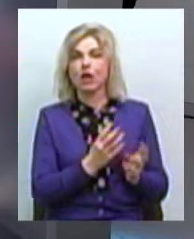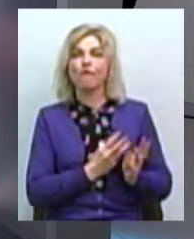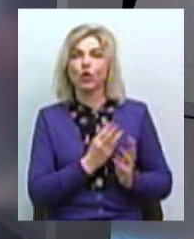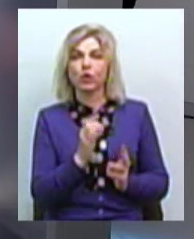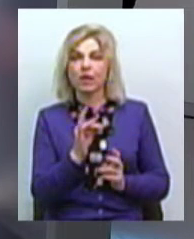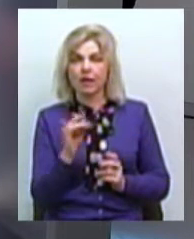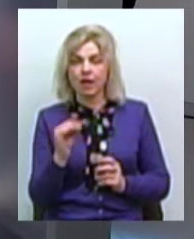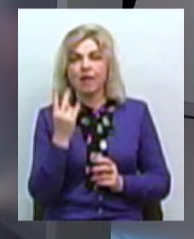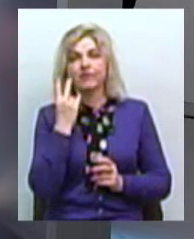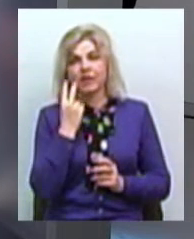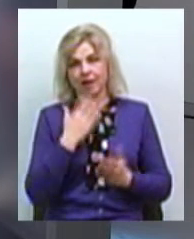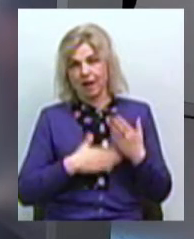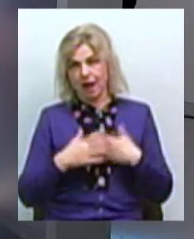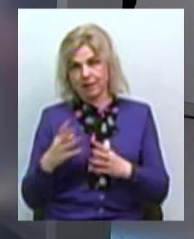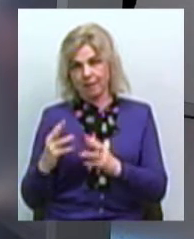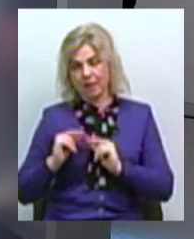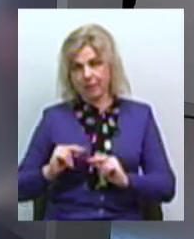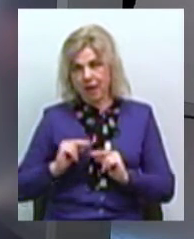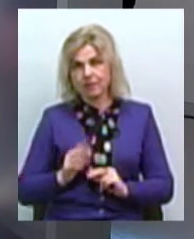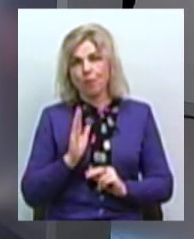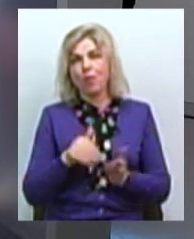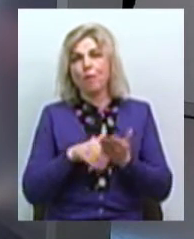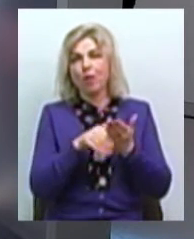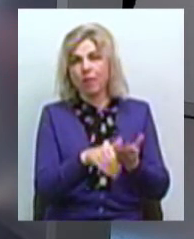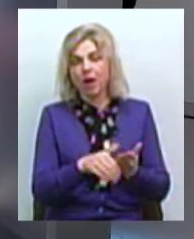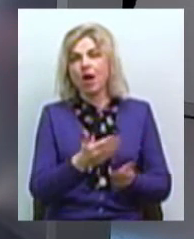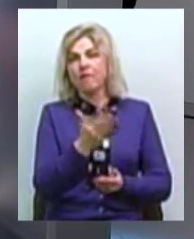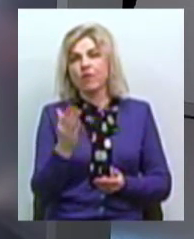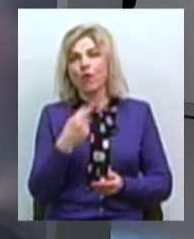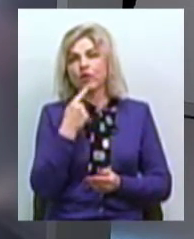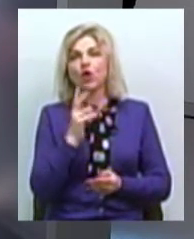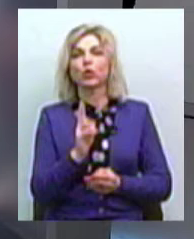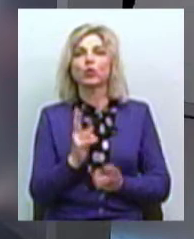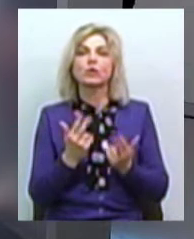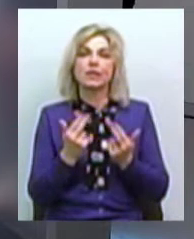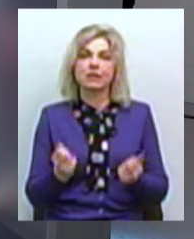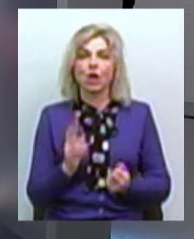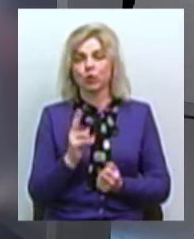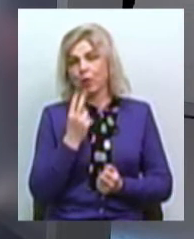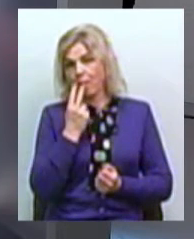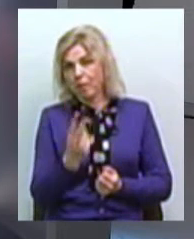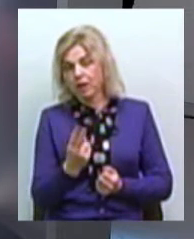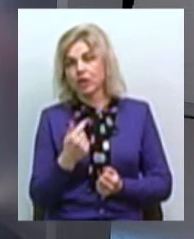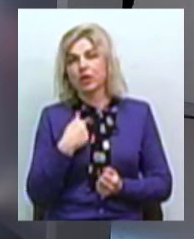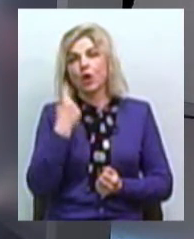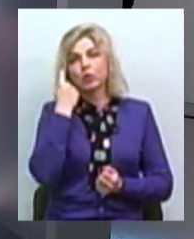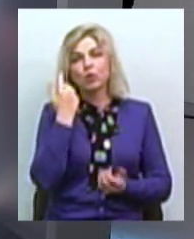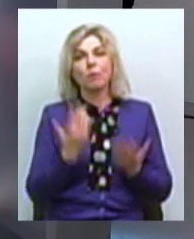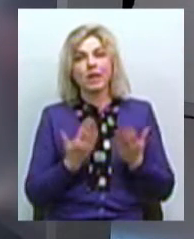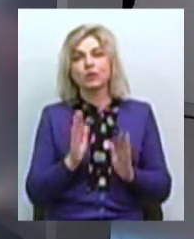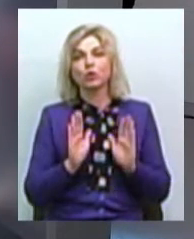завжди раді співпраці, ми будемо допомагати. І ви кажете, хто зізнається, хто побачить. Мені здається, що якщо тільки